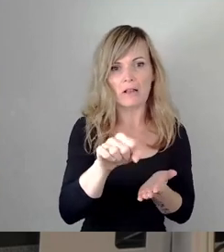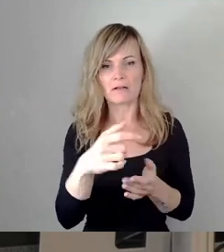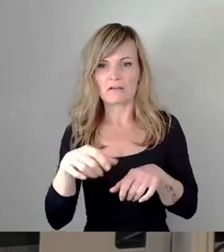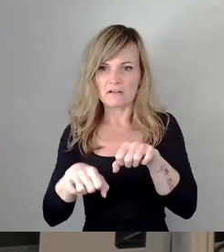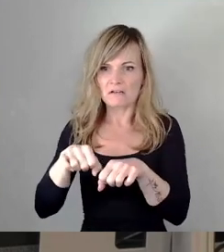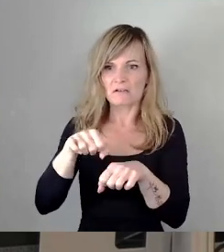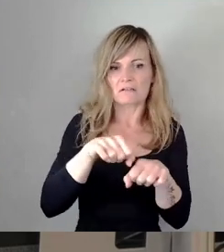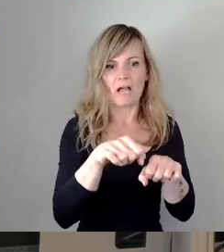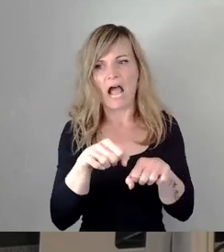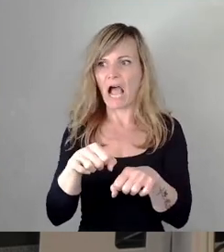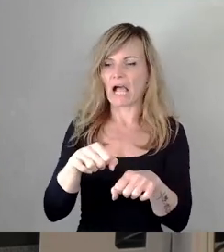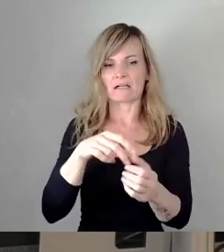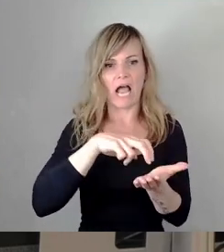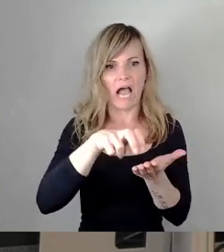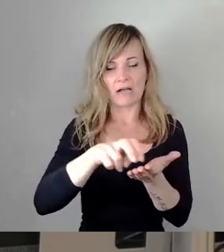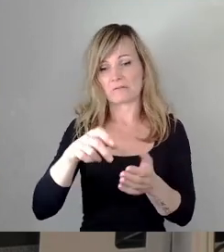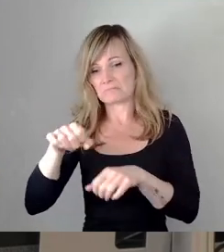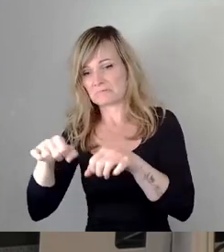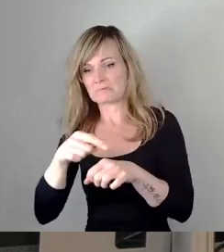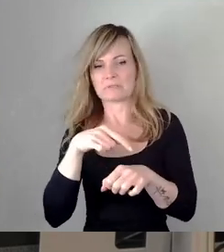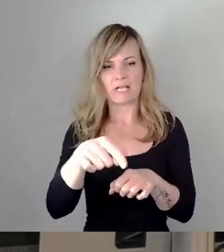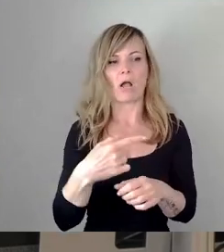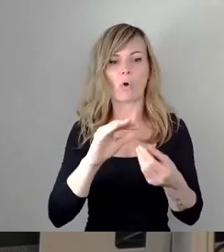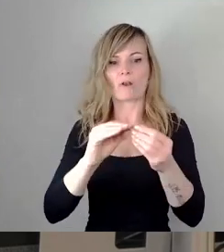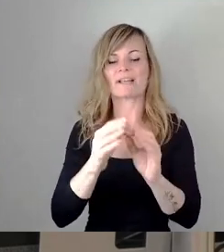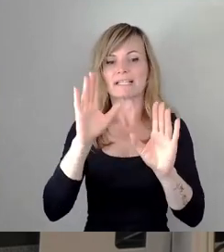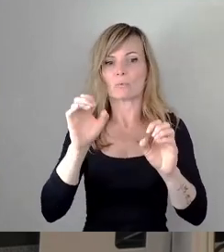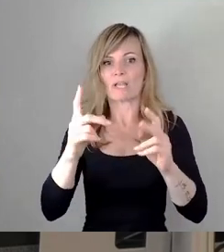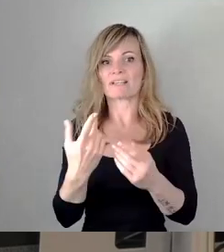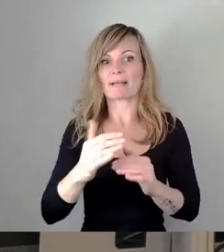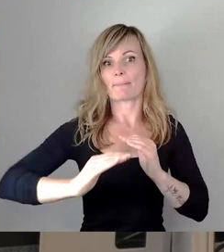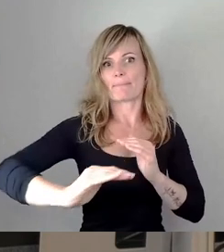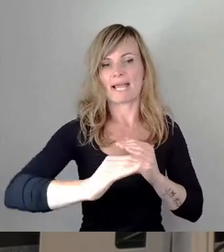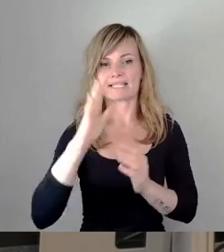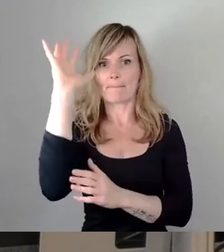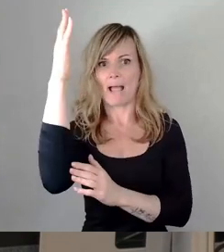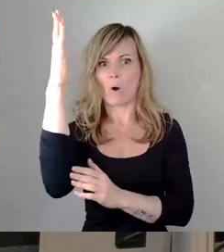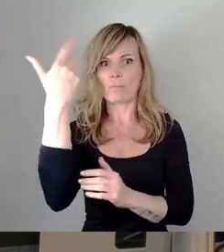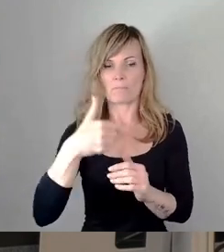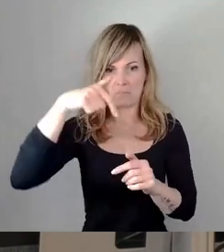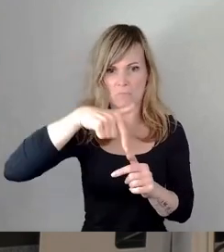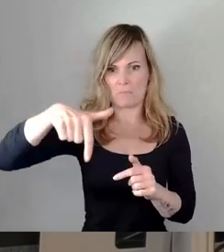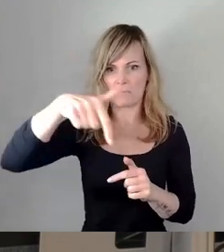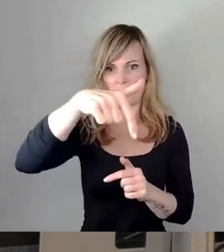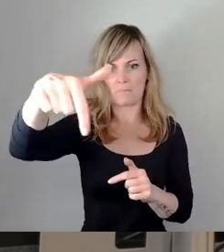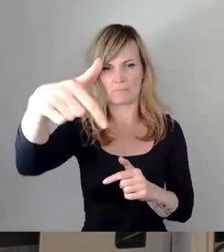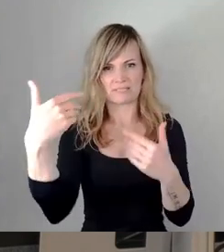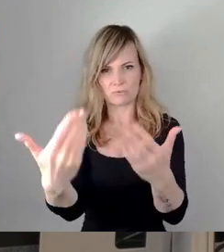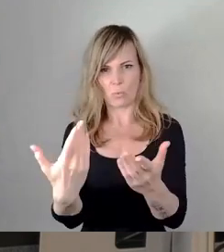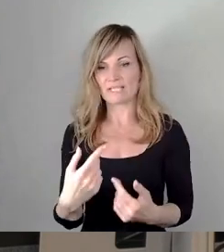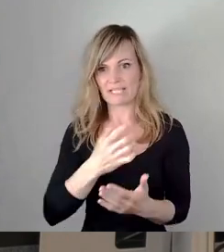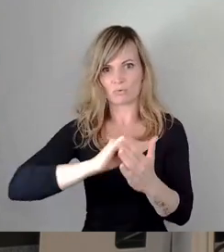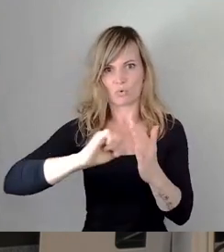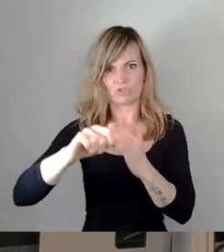gemacht? Sie den ganzen Platz mit Bäumen bepflanzt, damit die Fahrradfahrer nicht so schnell sind. Auf einer Straße, wo nebenan vier